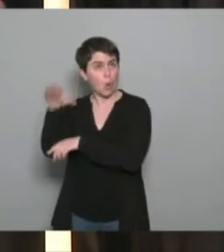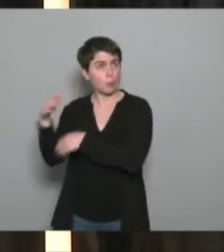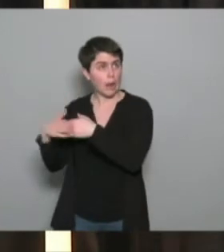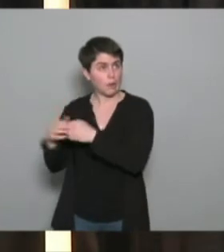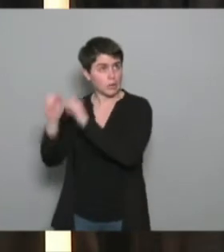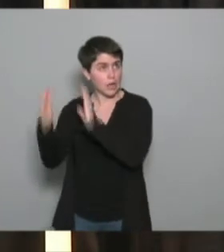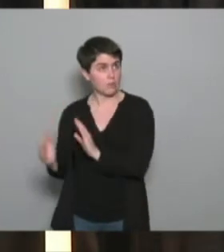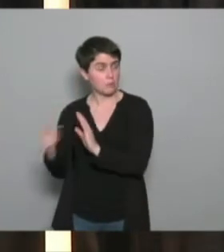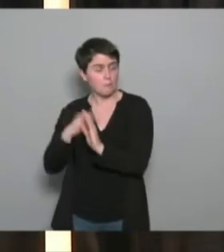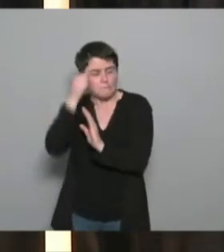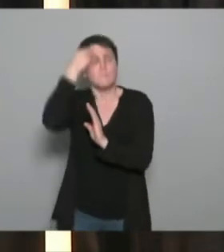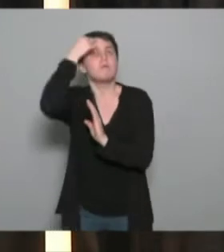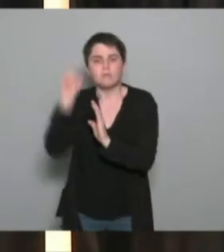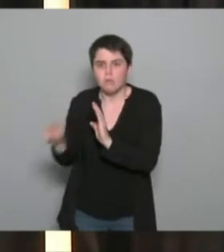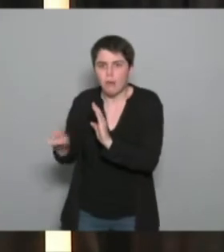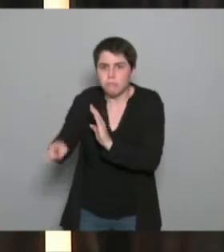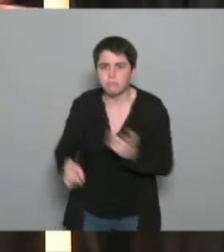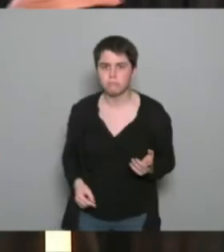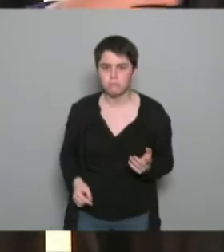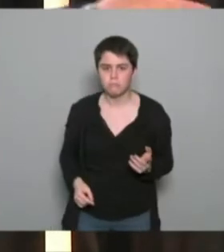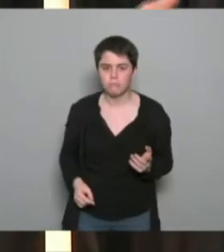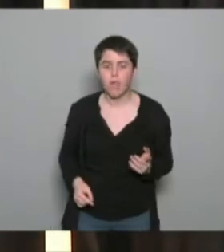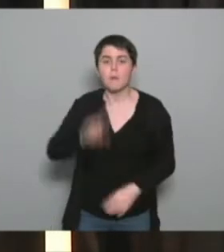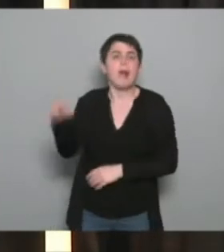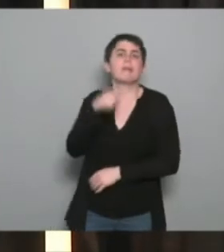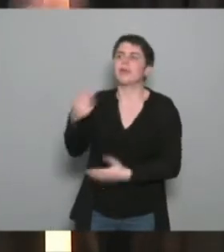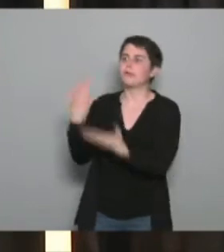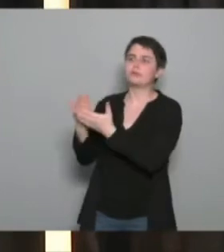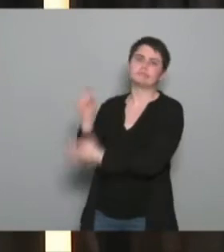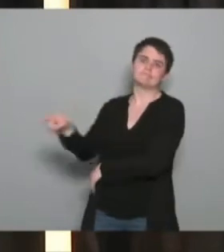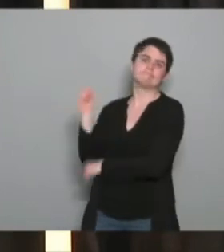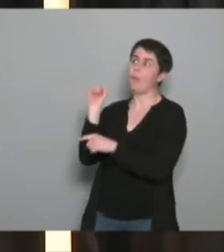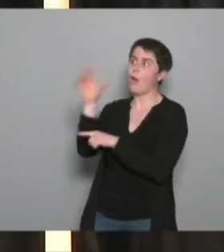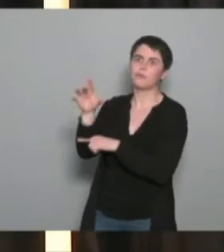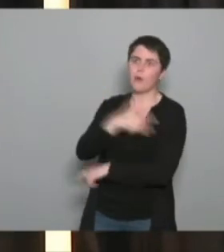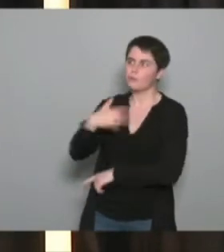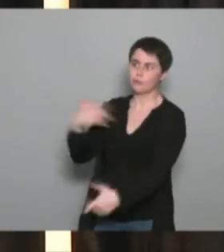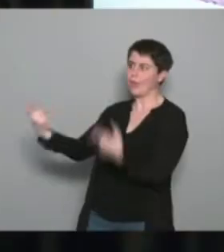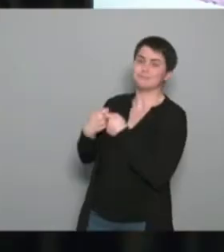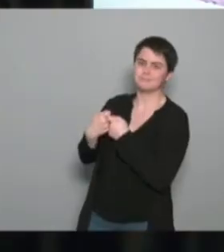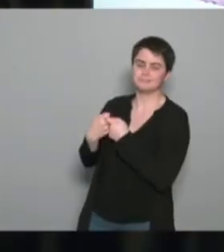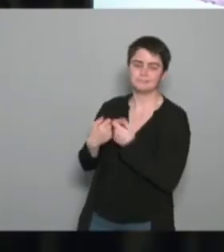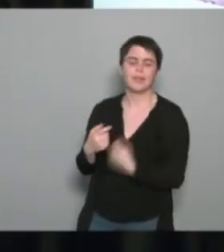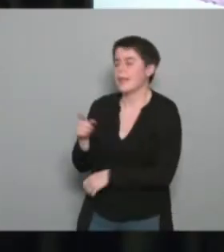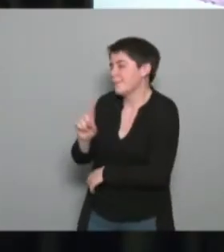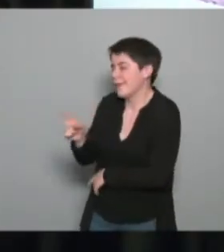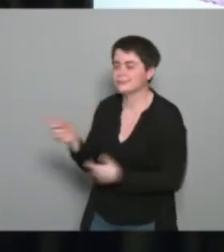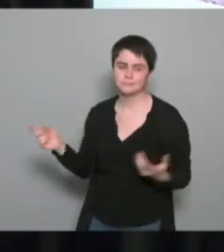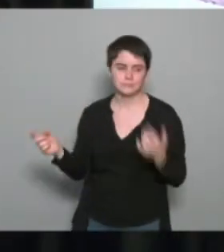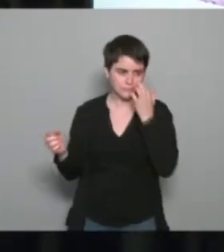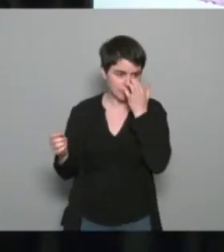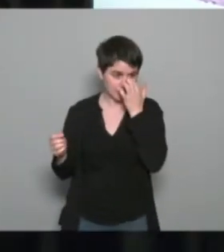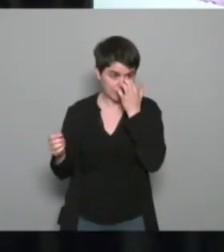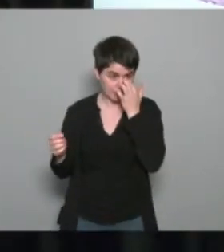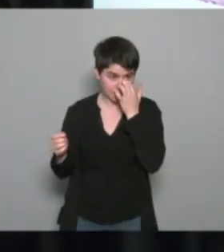est-ce que c'est là est-ce que instinctivement il va se dire ah mais je vais y aller parce que c bon pour la santé mais c'est ça la difficulté non pas forcément il faut justement il faut